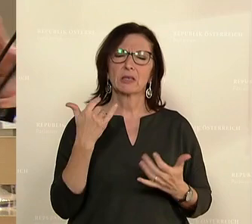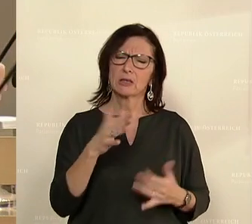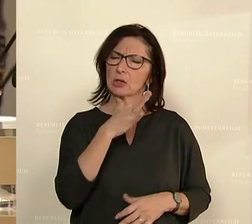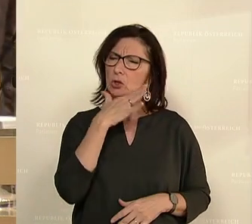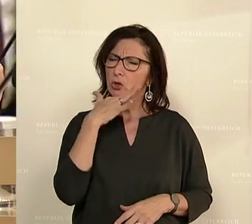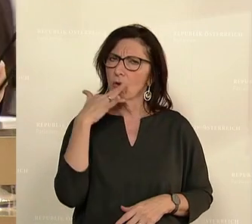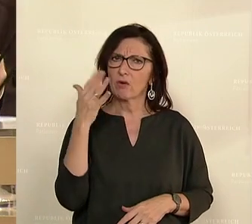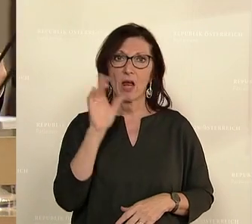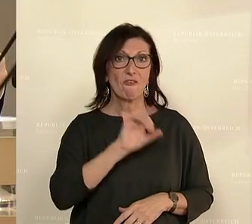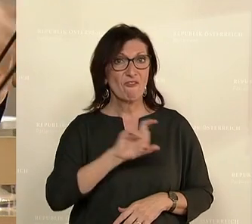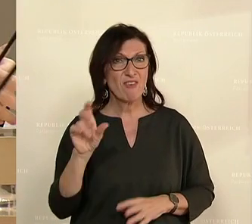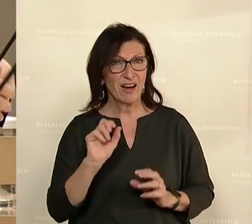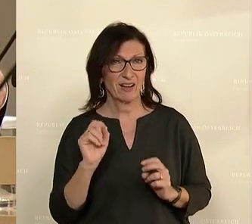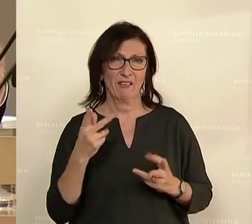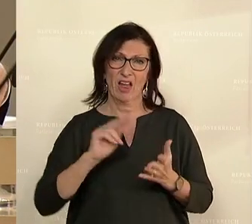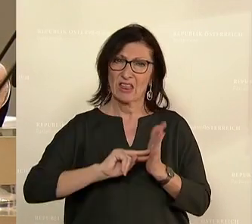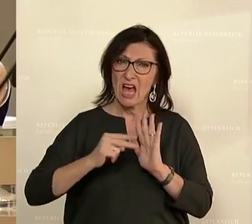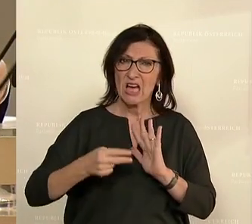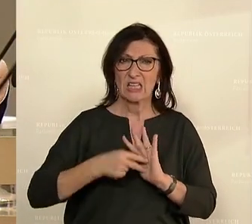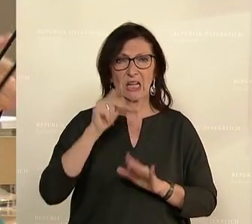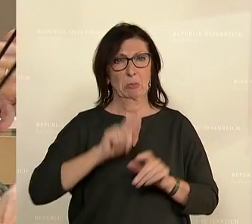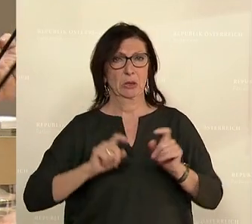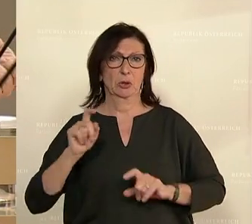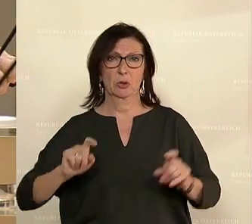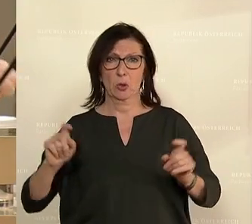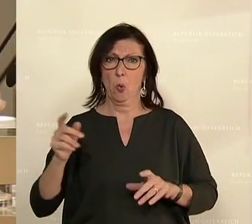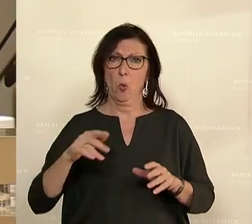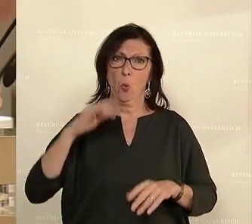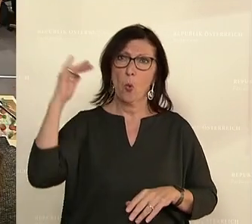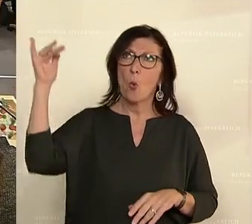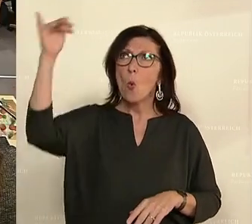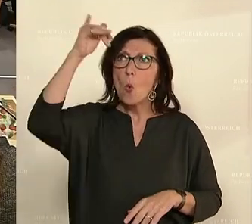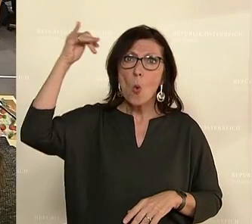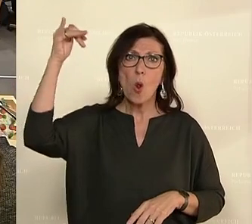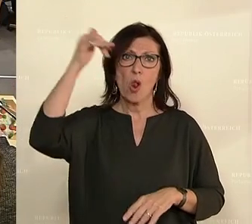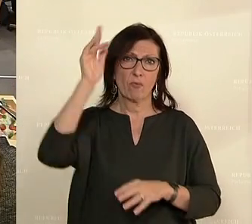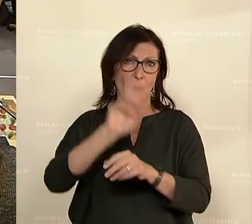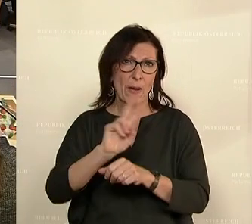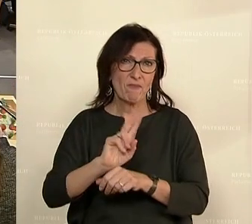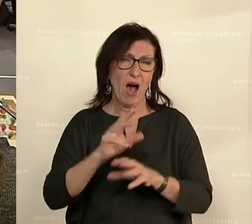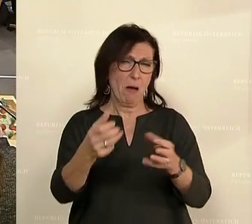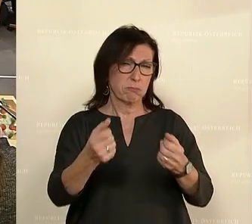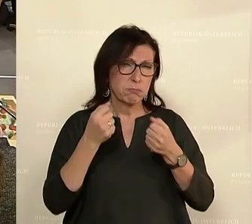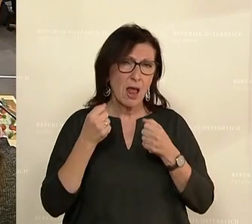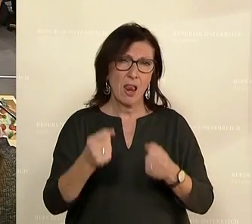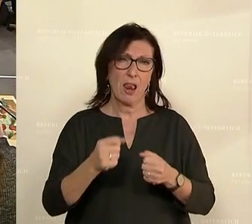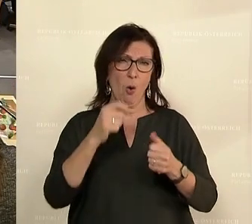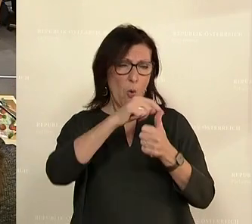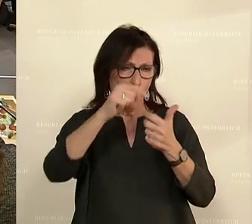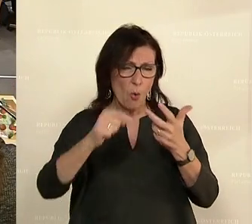bei den Fachkräften, bei den Technikern, im Bereich der Luftraumüberwachung, bei den Piloten, egal wo Sie hinschauen im